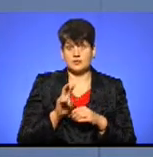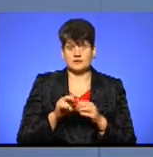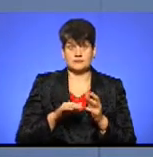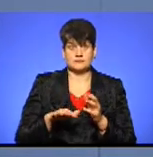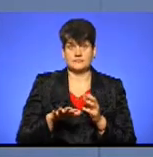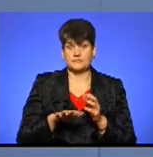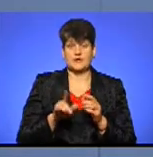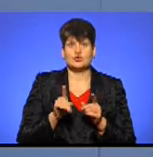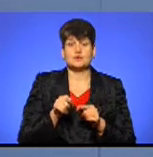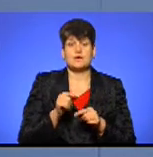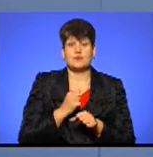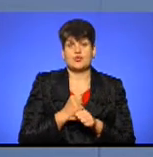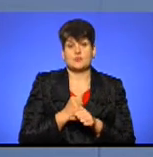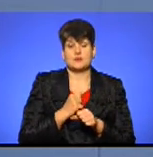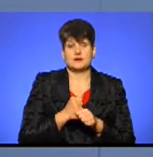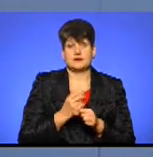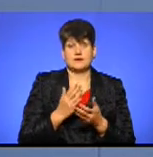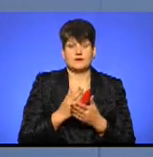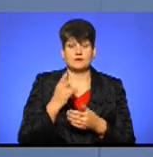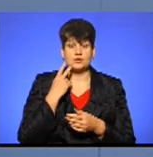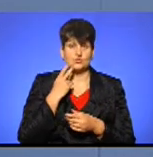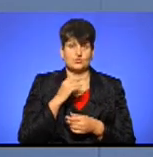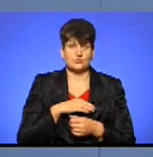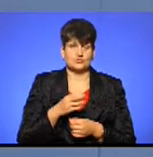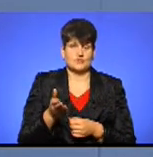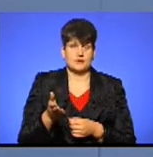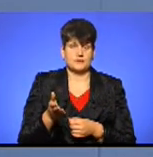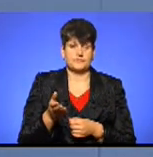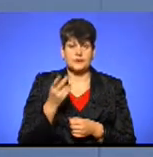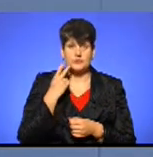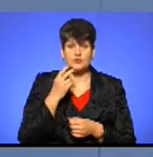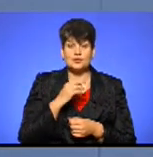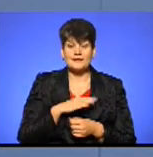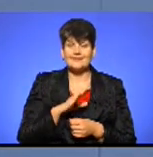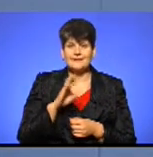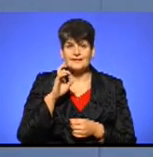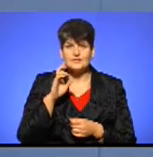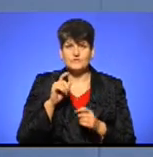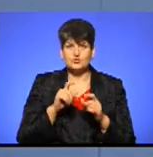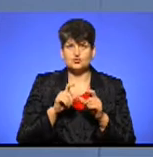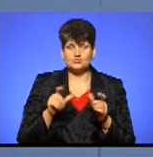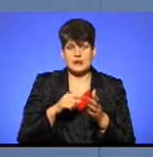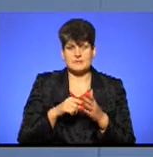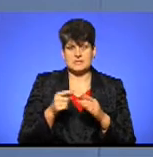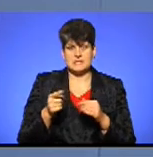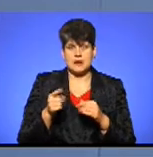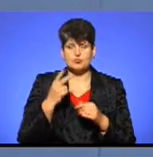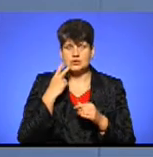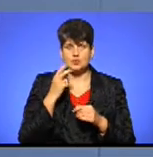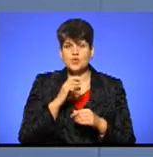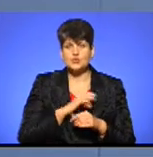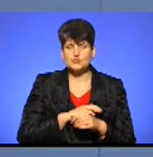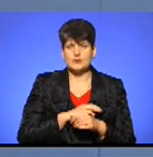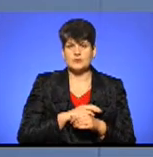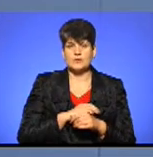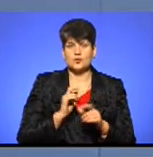ділянку і щось там робити, яка перебуває в постійному користуванні. Тим більше в постійному користуванні навіть не комунальної структури міста Тернопіль, а постійному користуванні